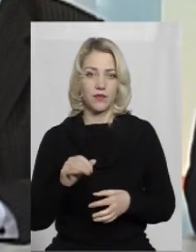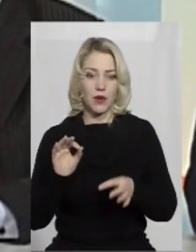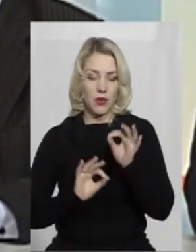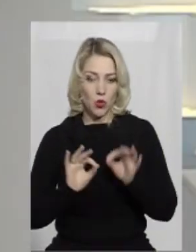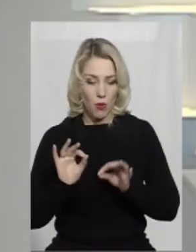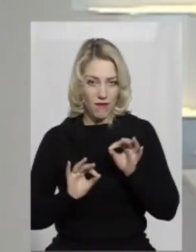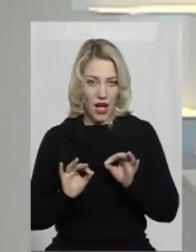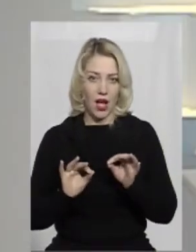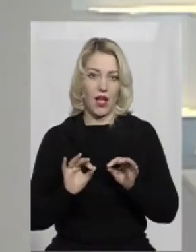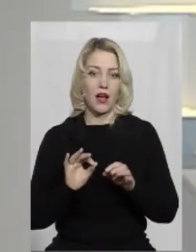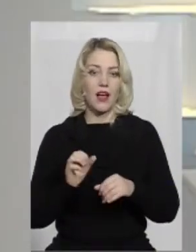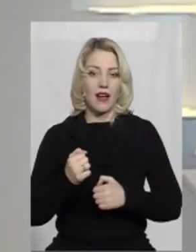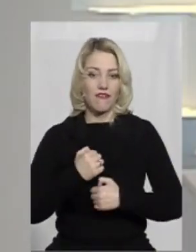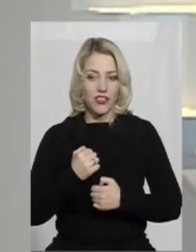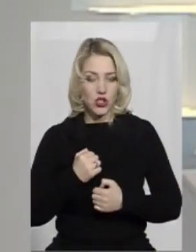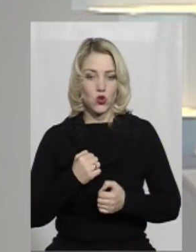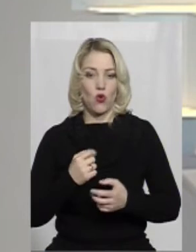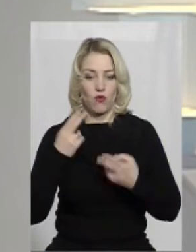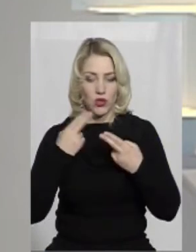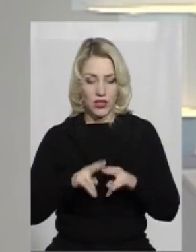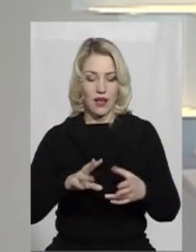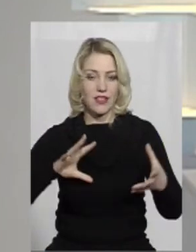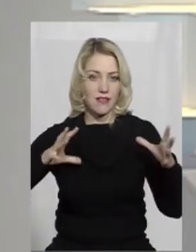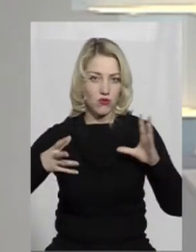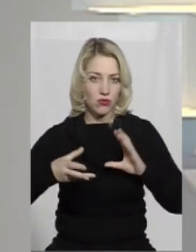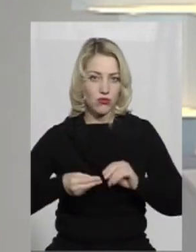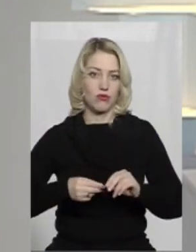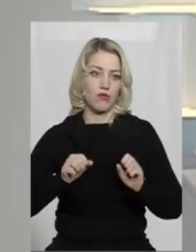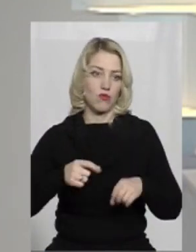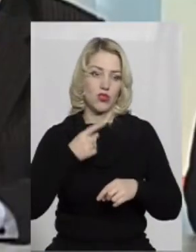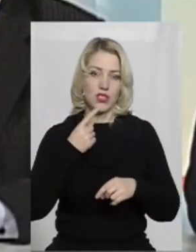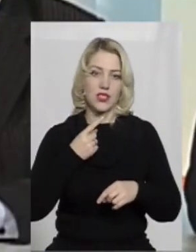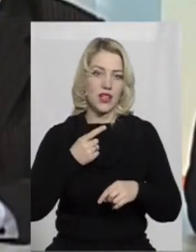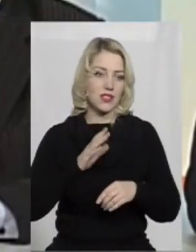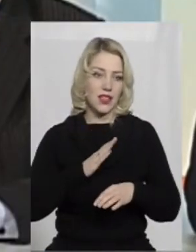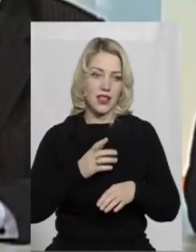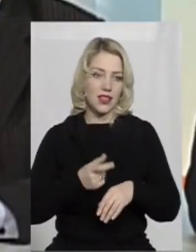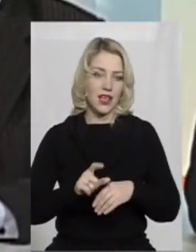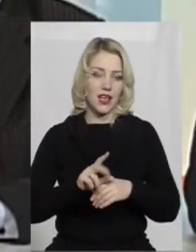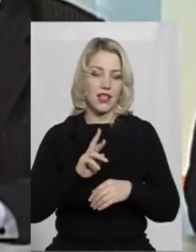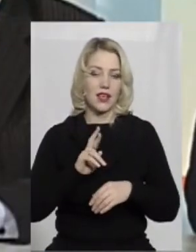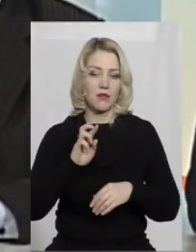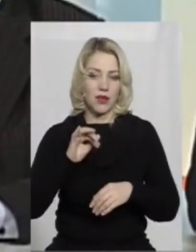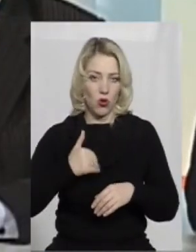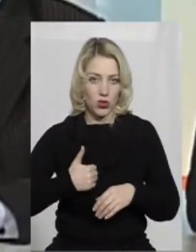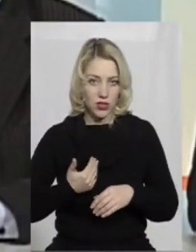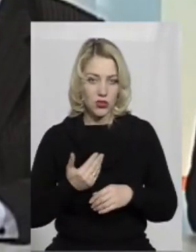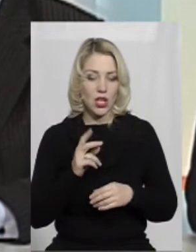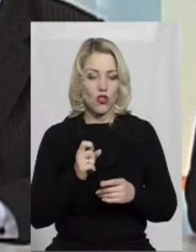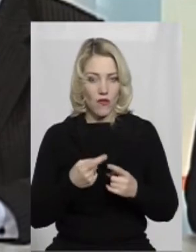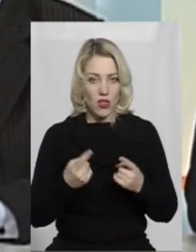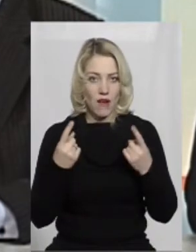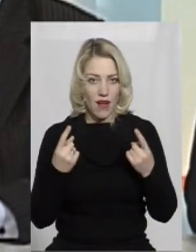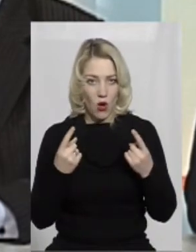військової техніки в цій сумі, можливо, зараз не досить така, яка нам хотілося, але все ж таки вона